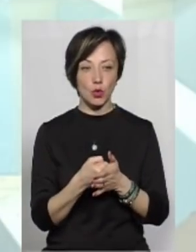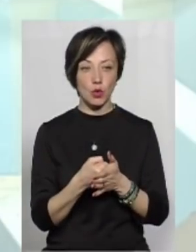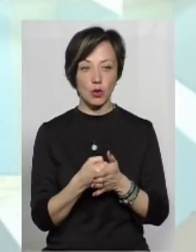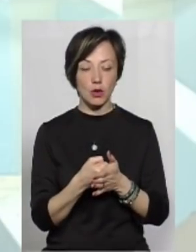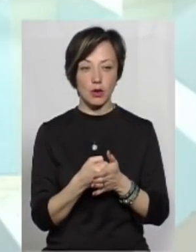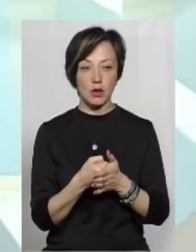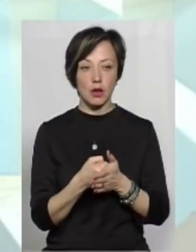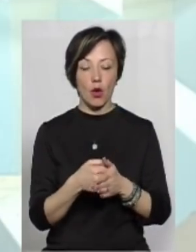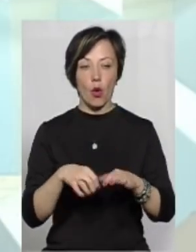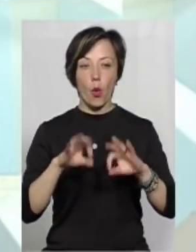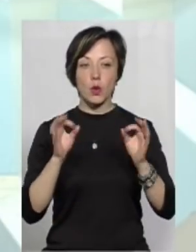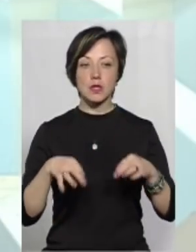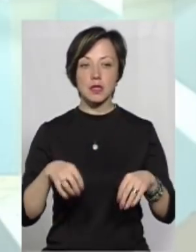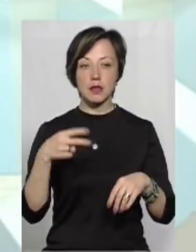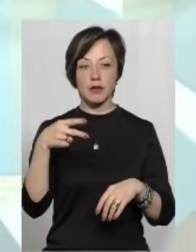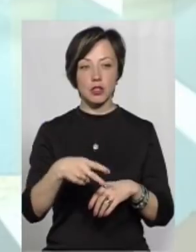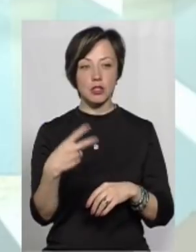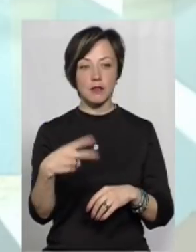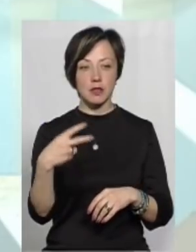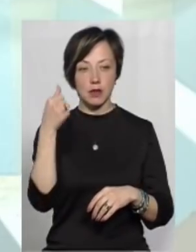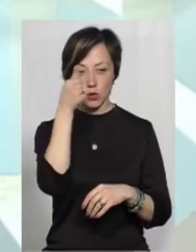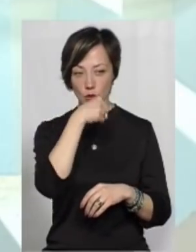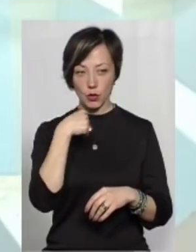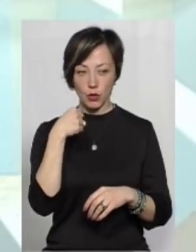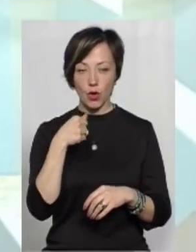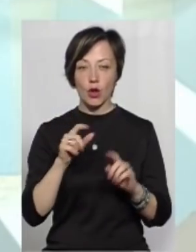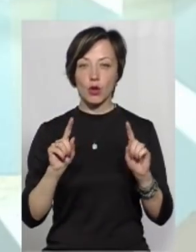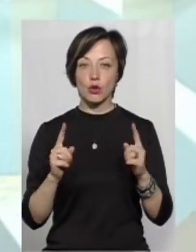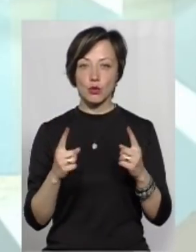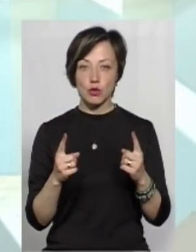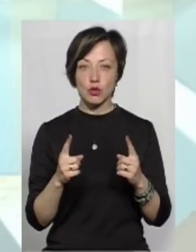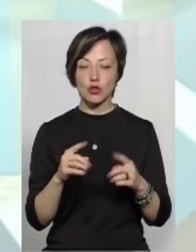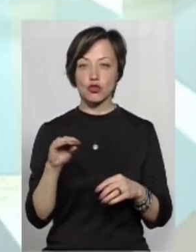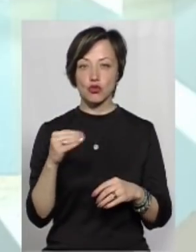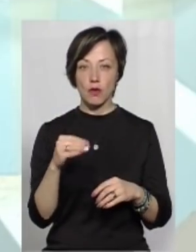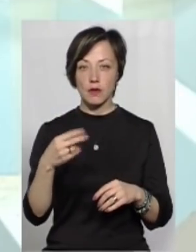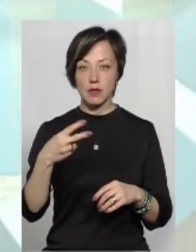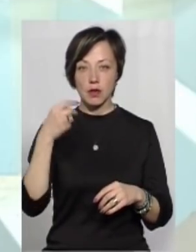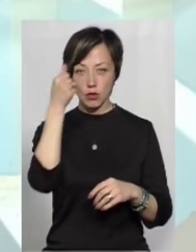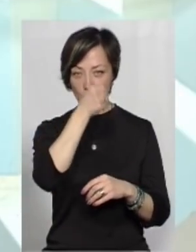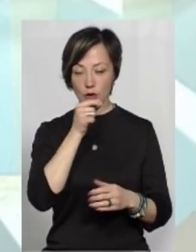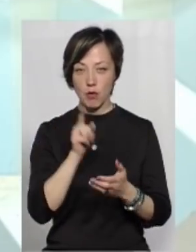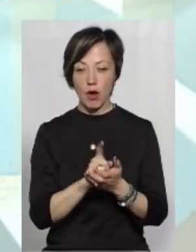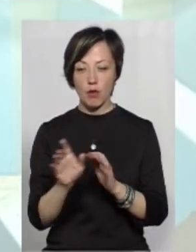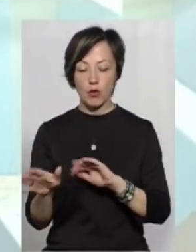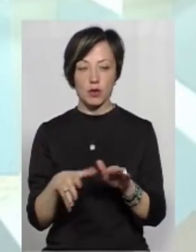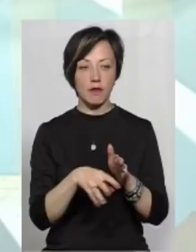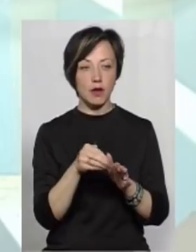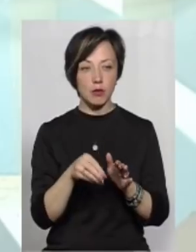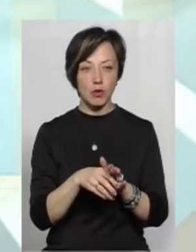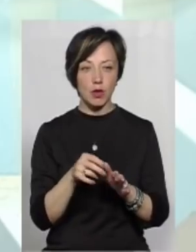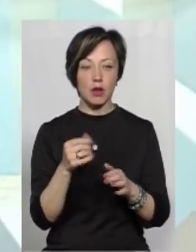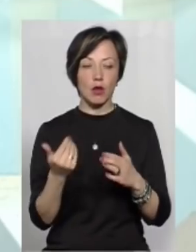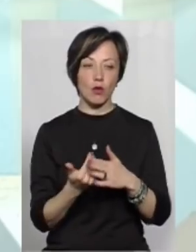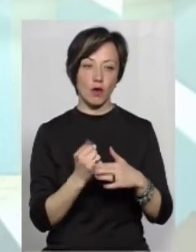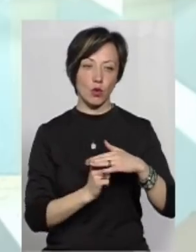до осені 2020 року. Тому що в жовтні 2020 року мають пройти вибори, і вони мають пройти